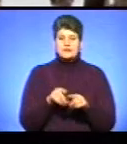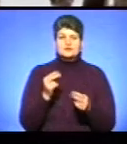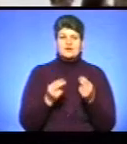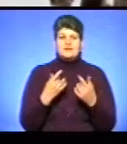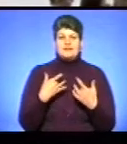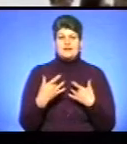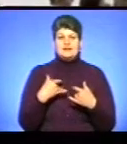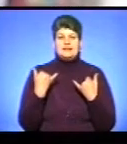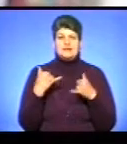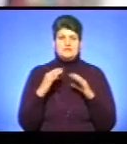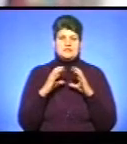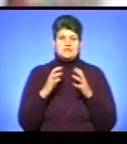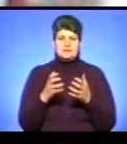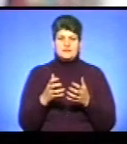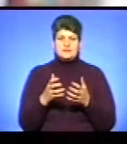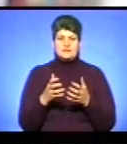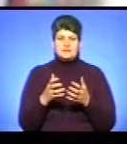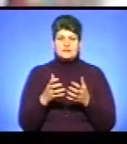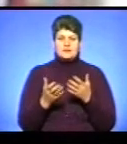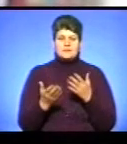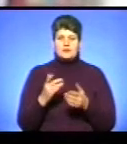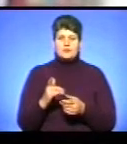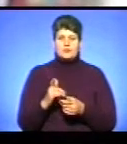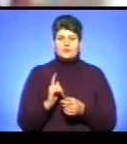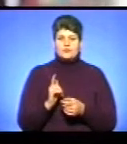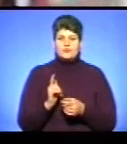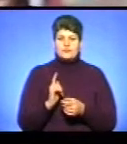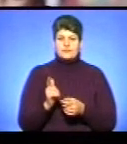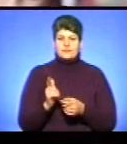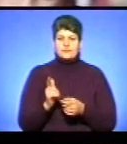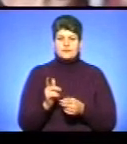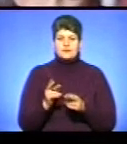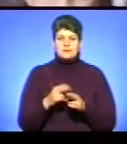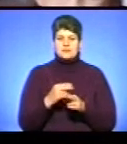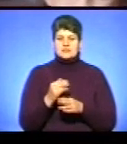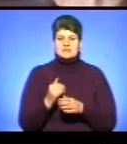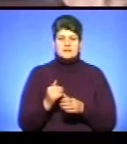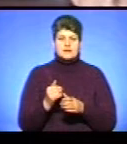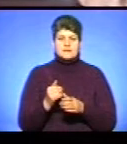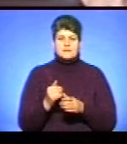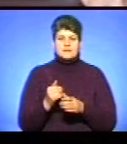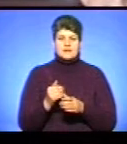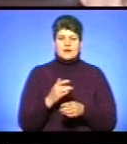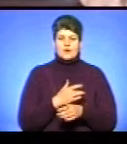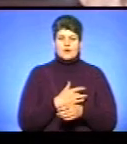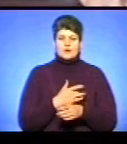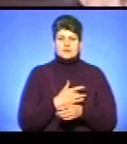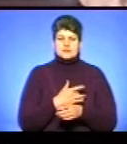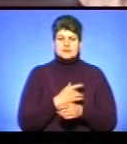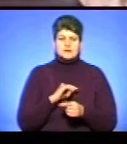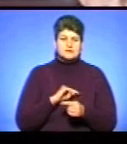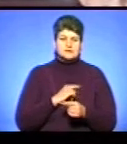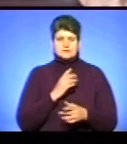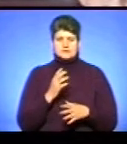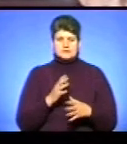театрі «Диво світ». «І п'яніло вдвох, без вина, а у серці штормило, як в